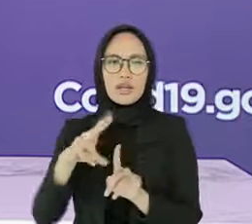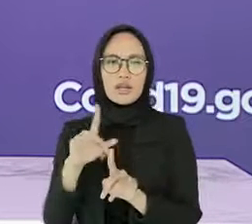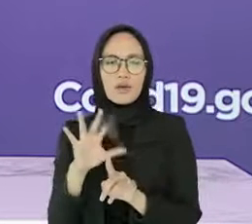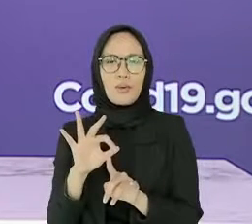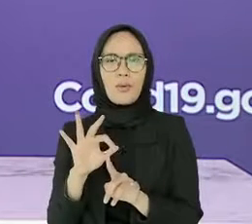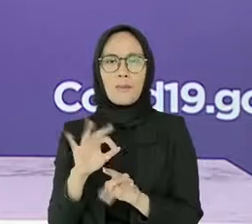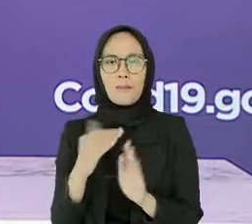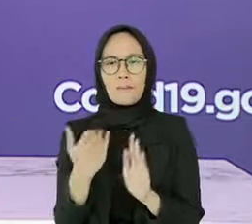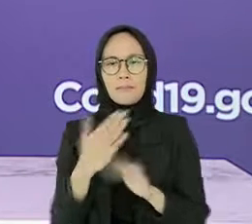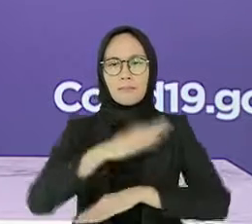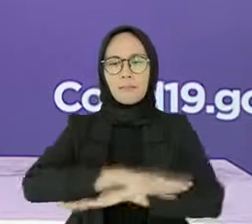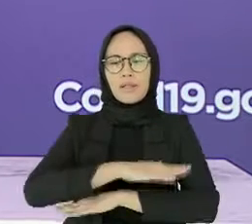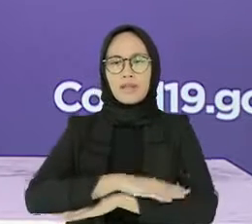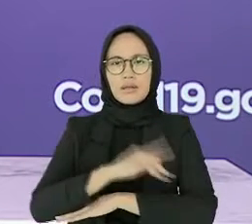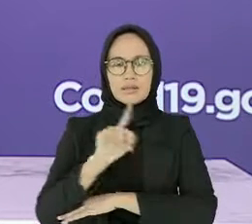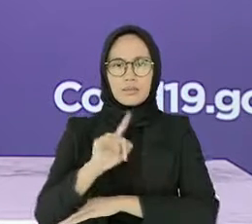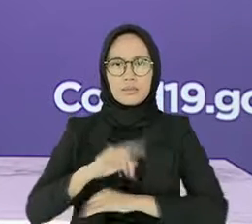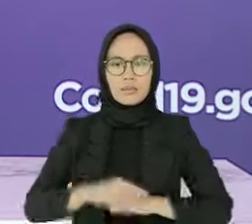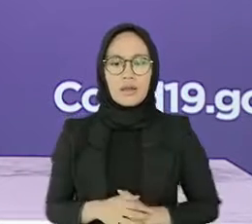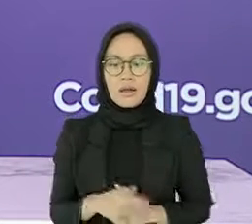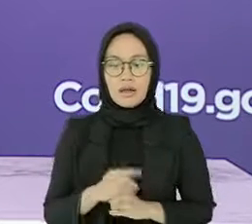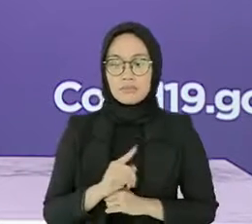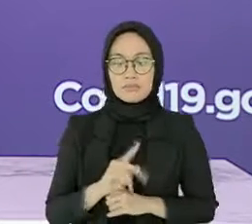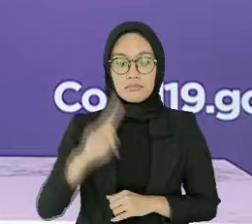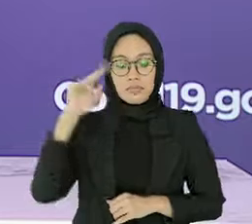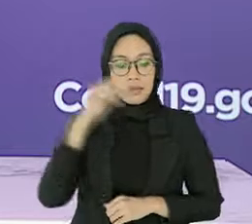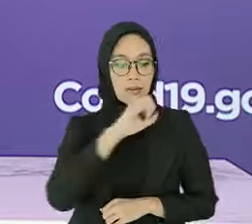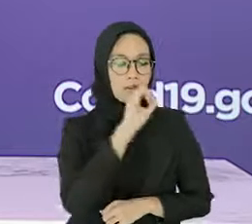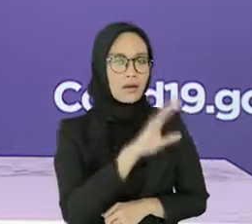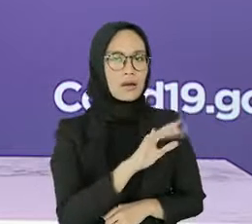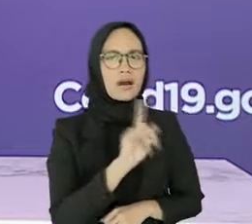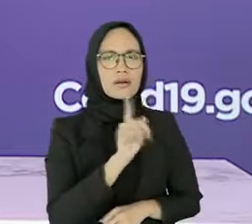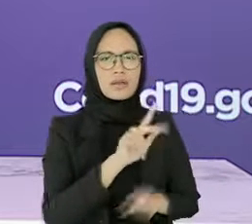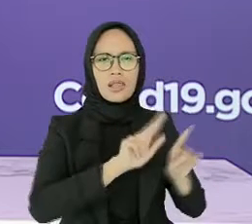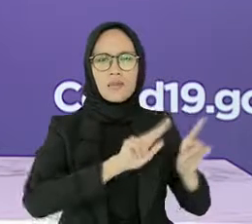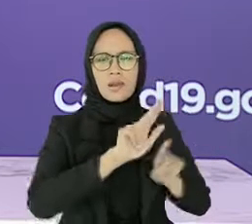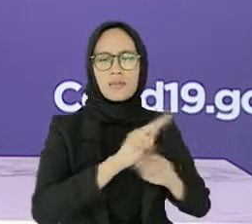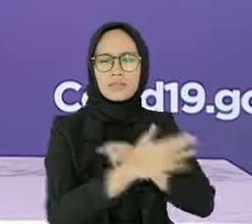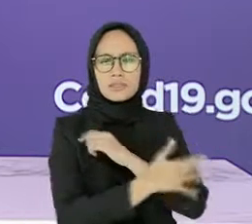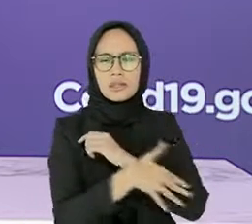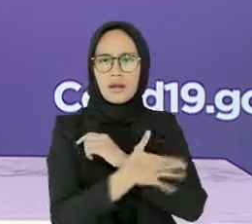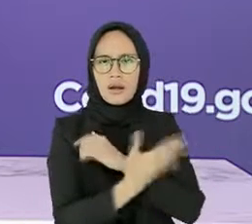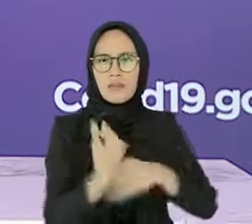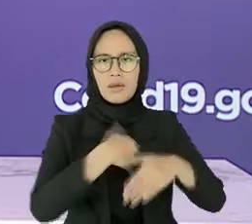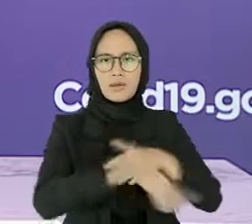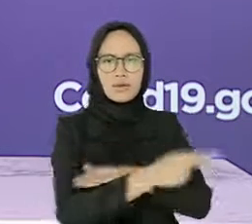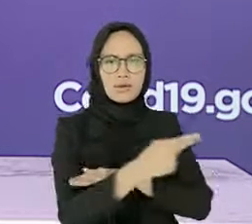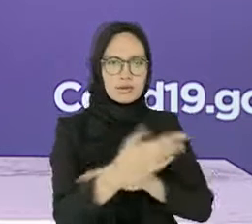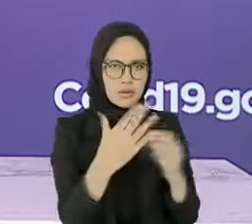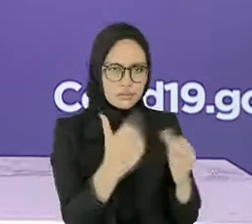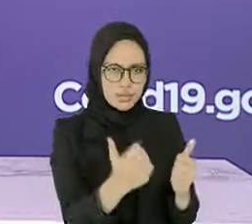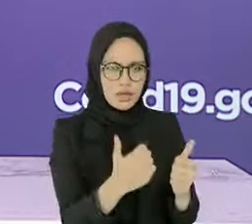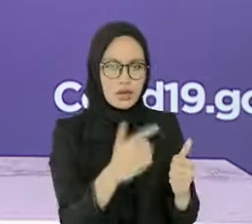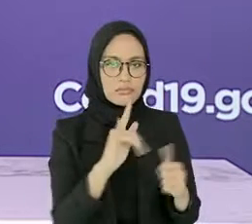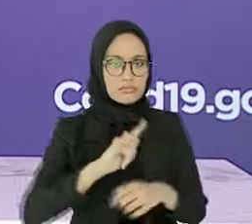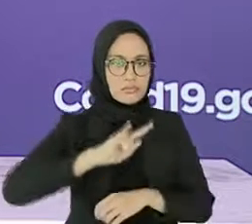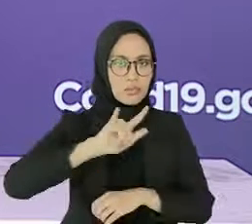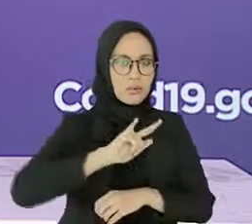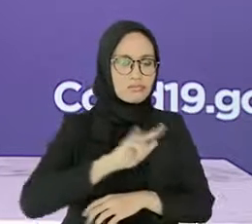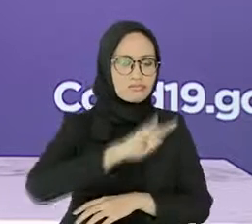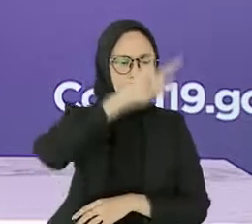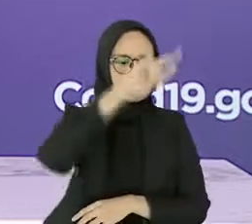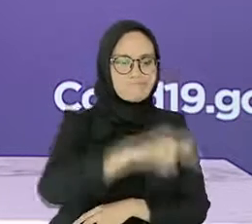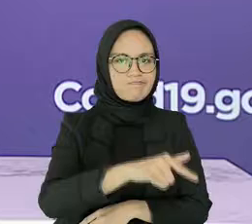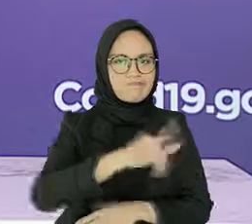Pemerintah menyebut terdapat 18 negara yang diperbolehkan masuk ke Indonesia melalui jalur penerbangan udara ke Bali